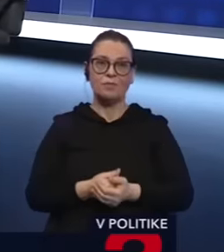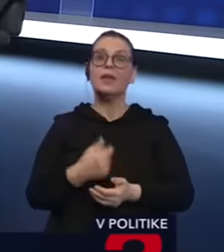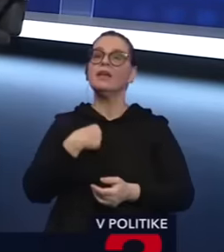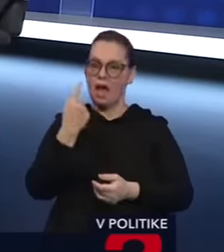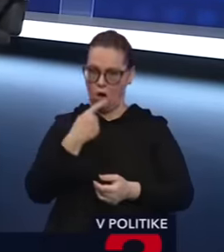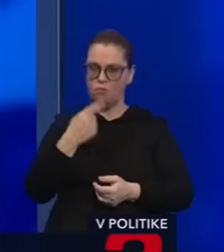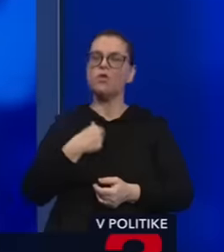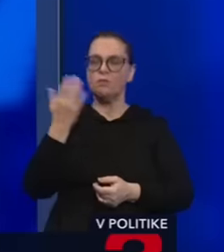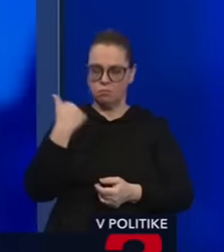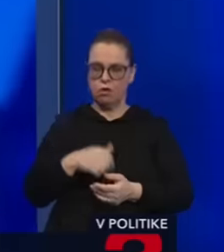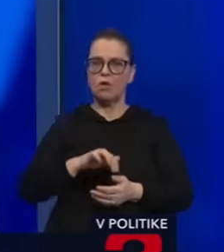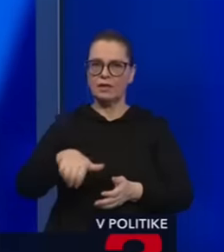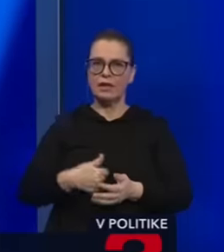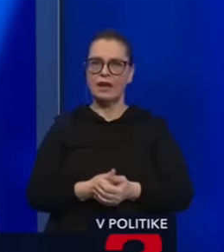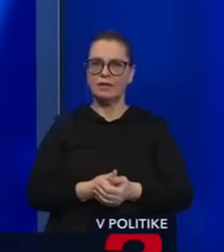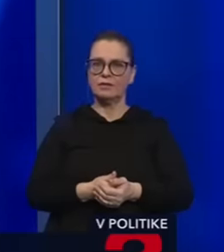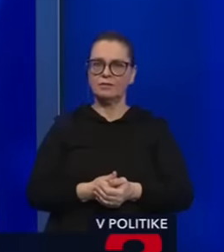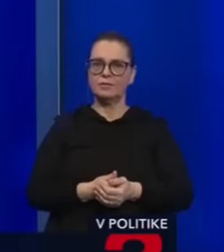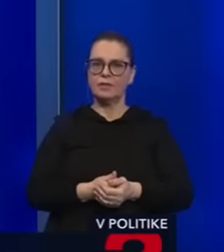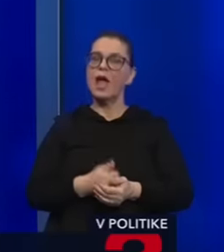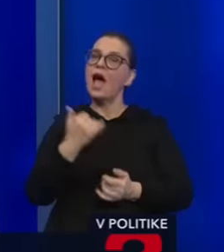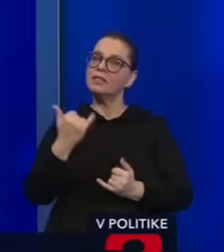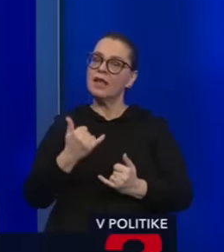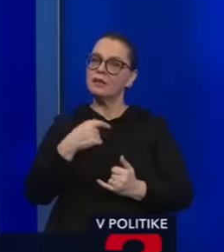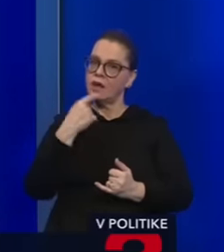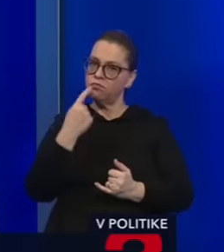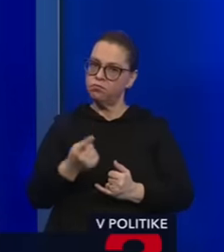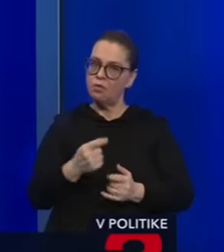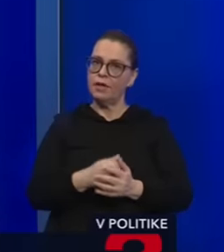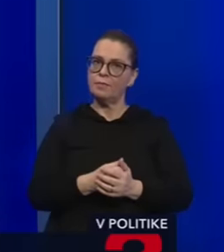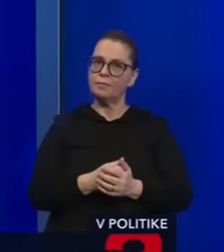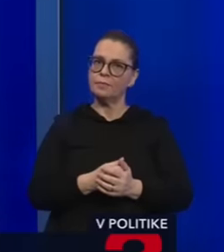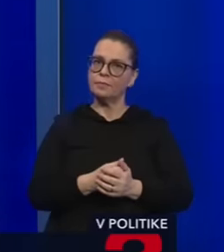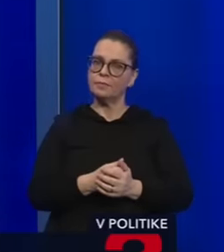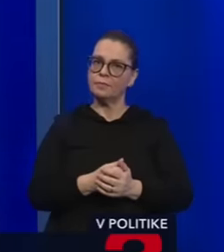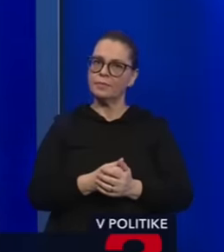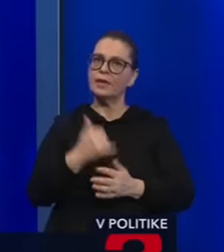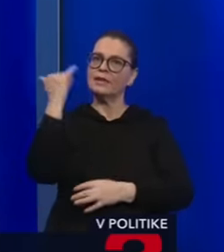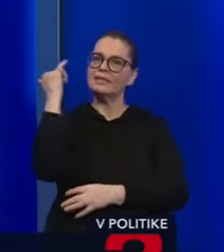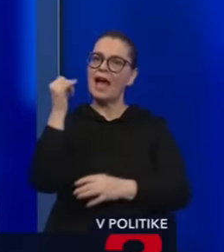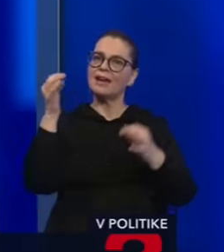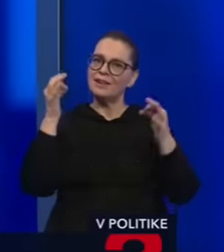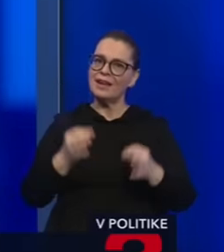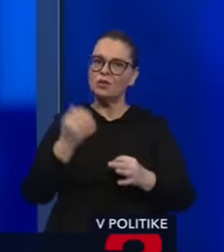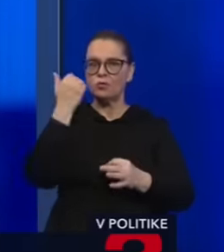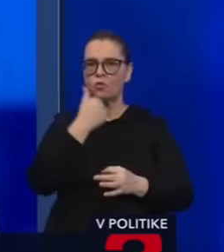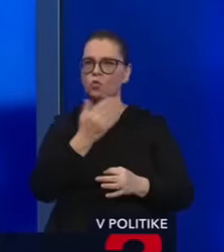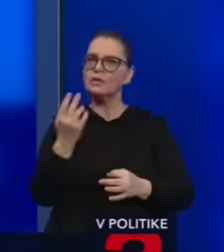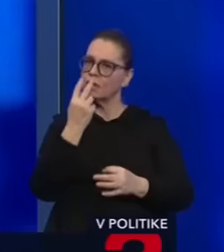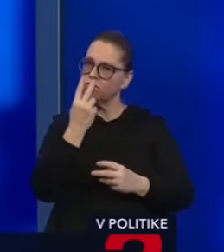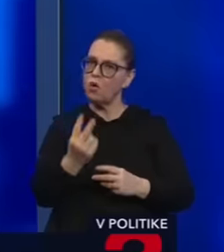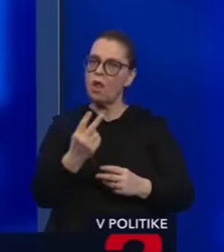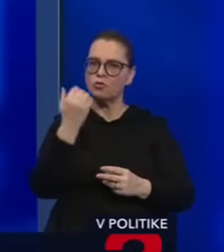pán minister. A teraz vám poviem, pán minister, na základe takých jednoduchých ľudských pohľadov